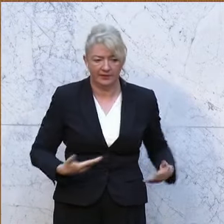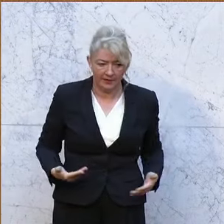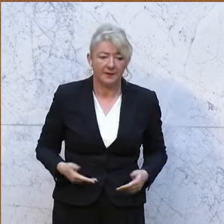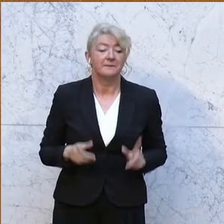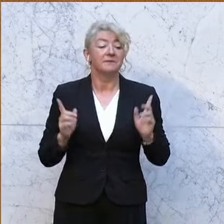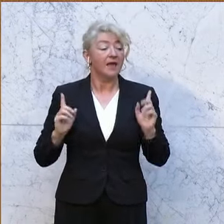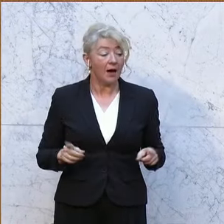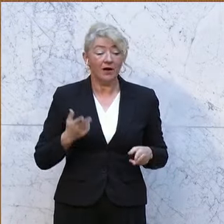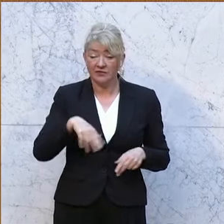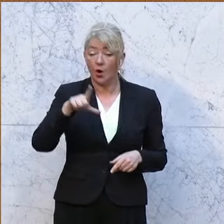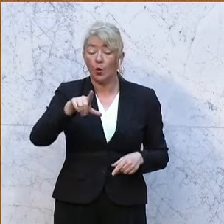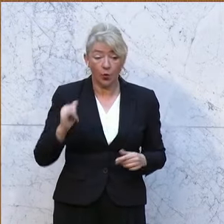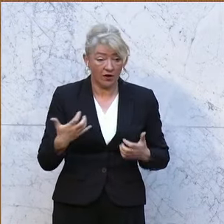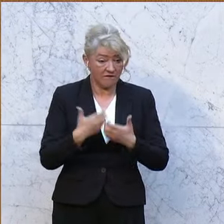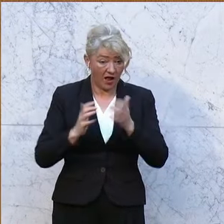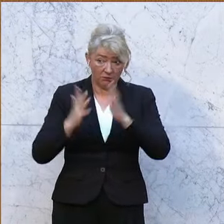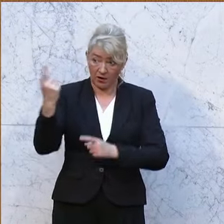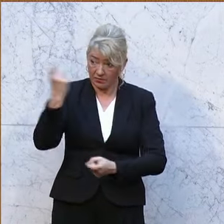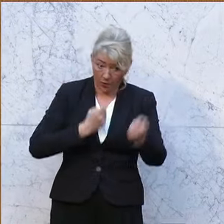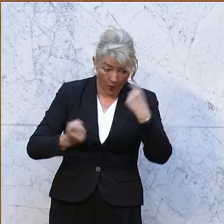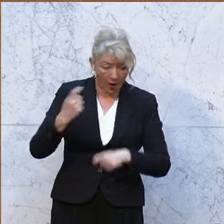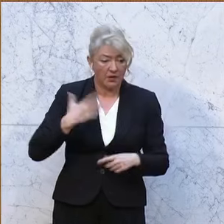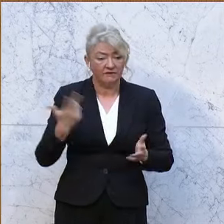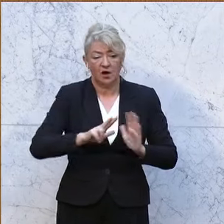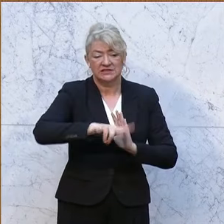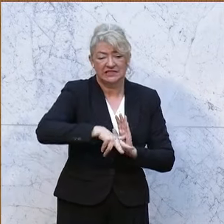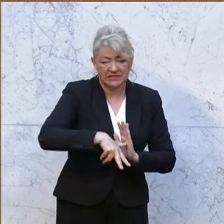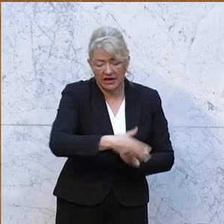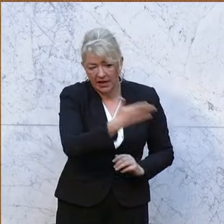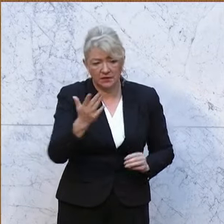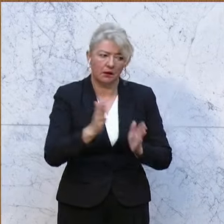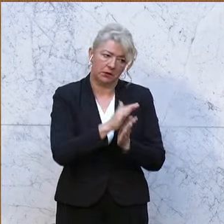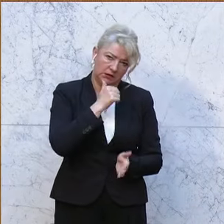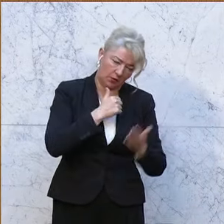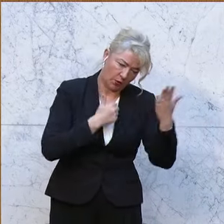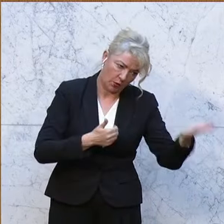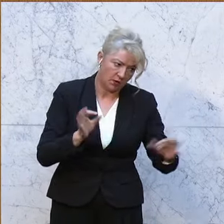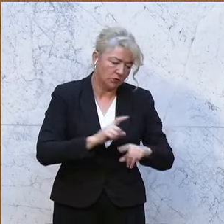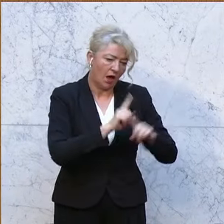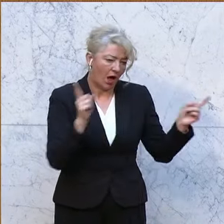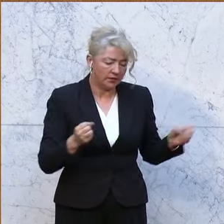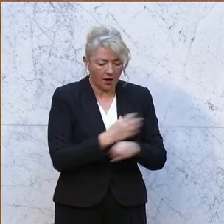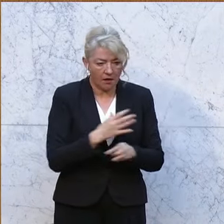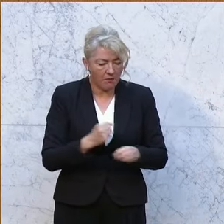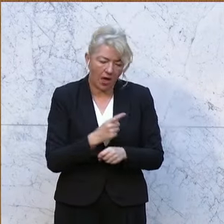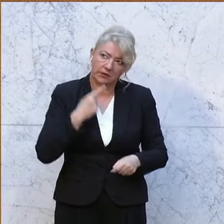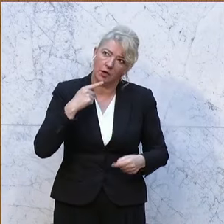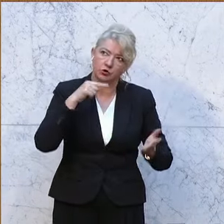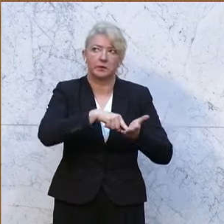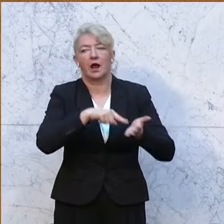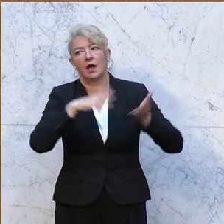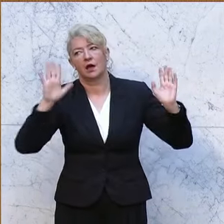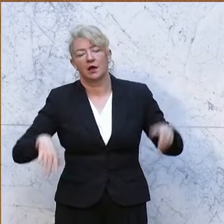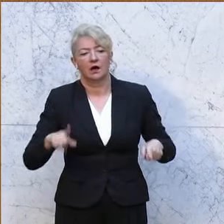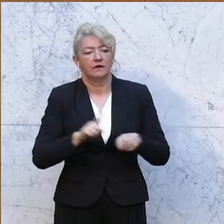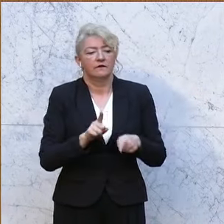Wenn jetzt dann im Juli die Waldbrände kommen auf Sizilien, bitte. Wenn die Grünen oder alle anderen, die Medien, wieder davon sprechen, von